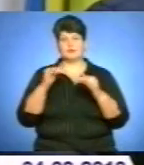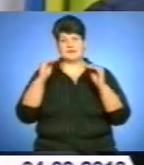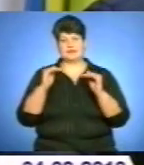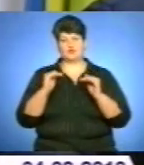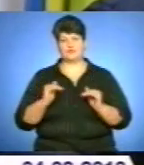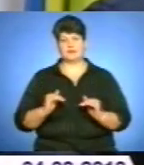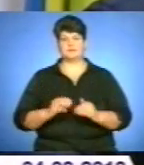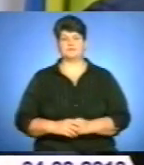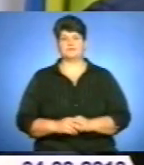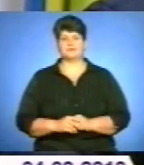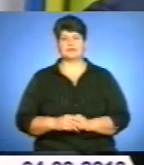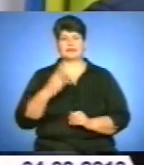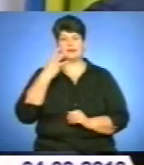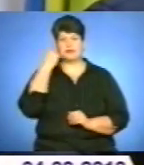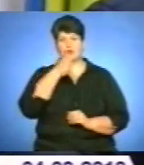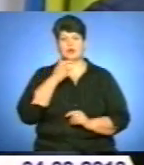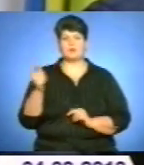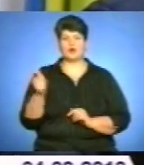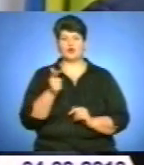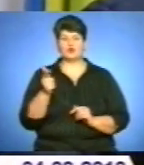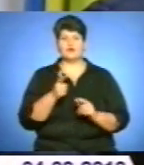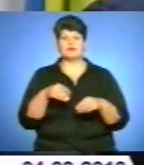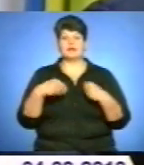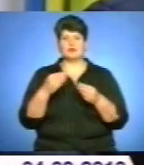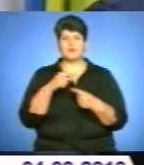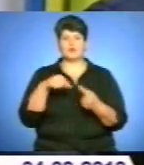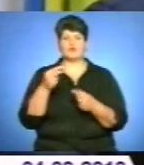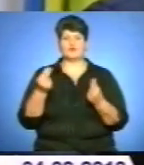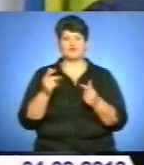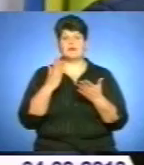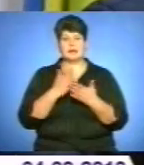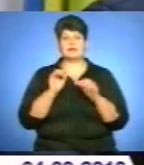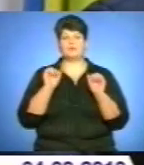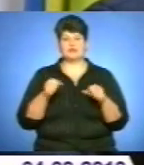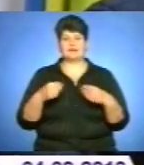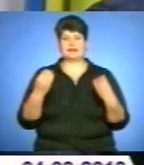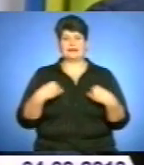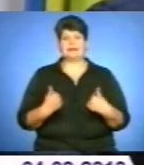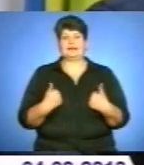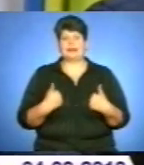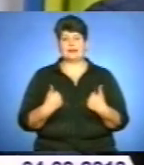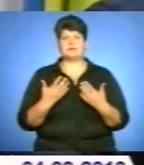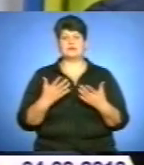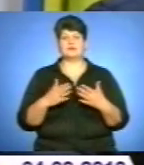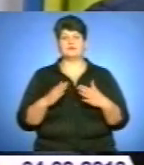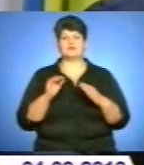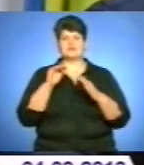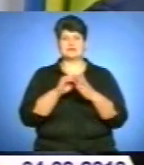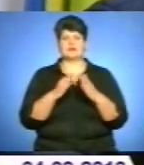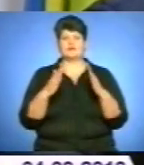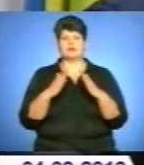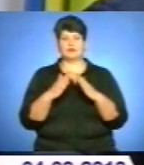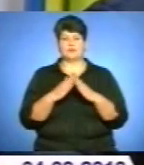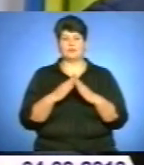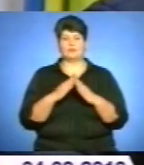На три роки ми готові кредитувати обігові кошти при умові, що ви маєте мотливість надати нам заставу нерухомість по кофіцієнту